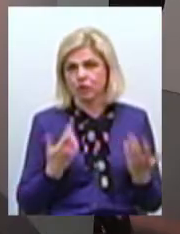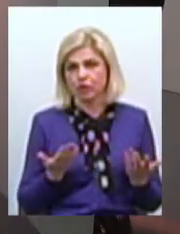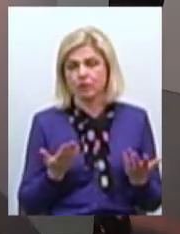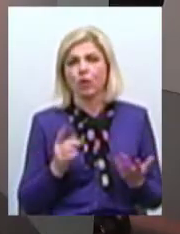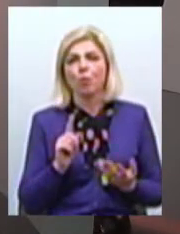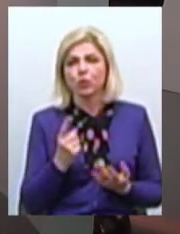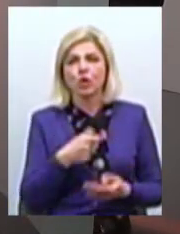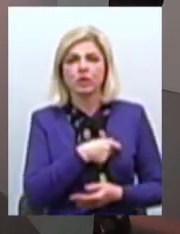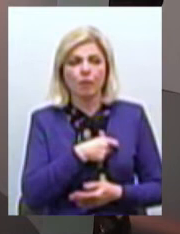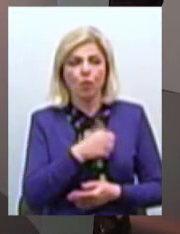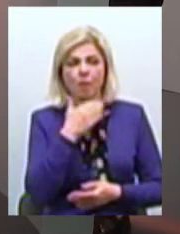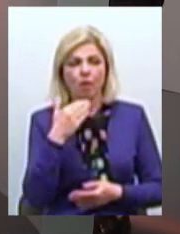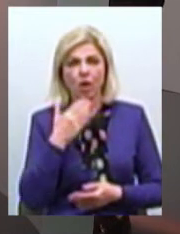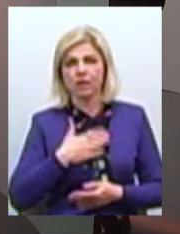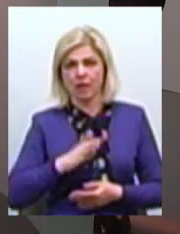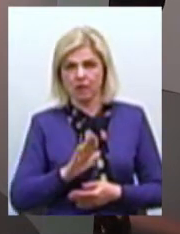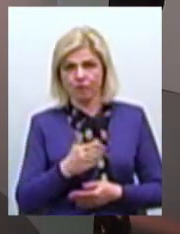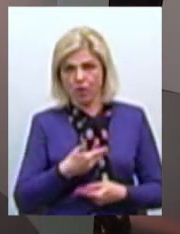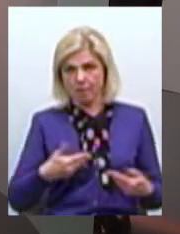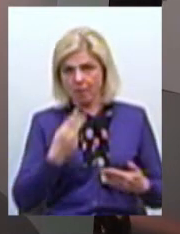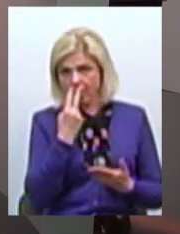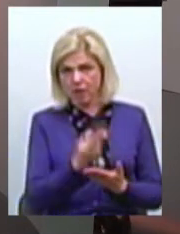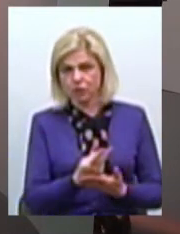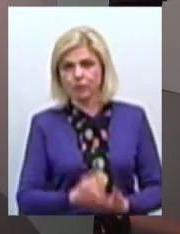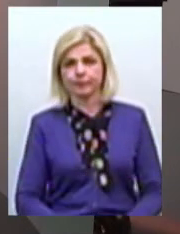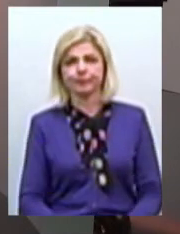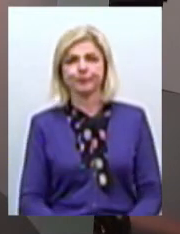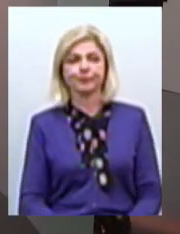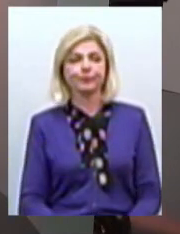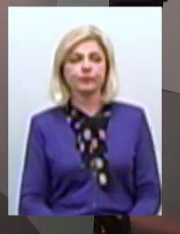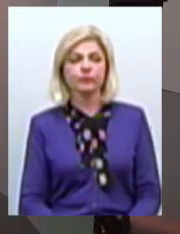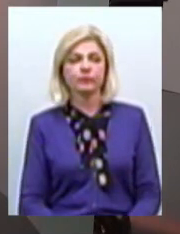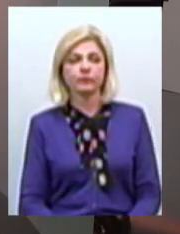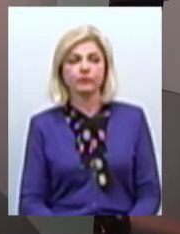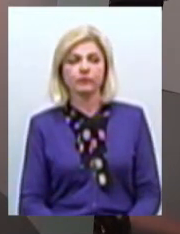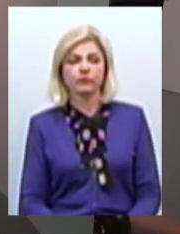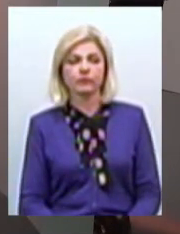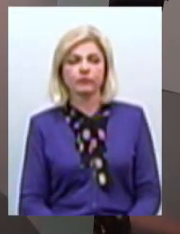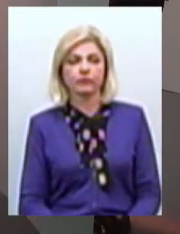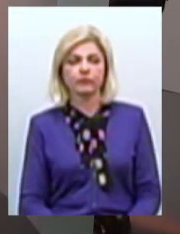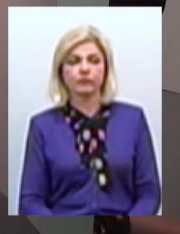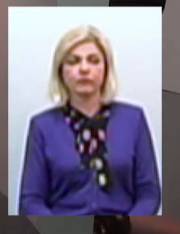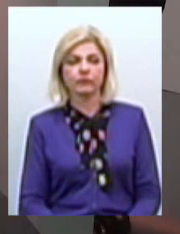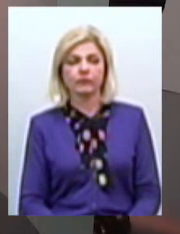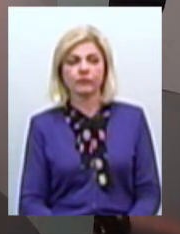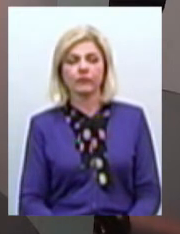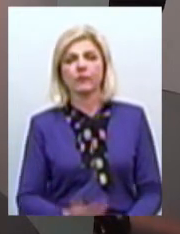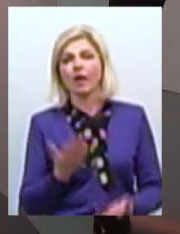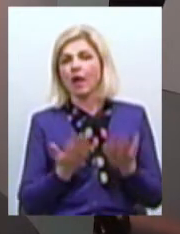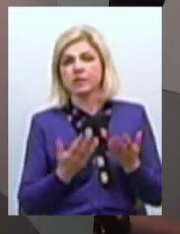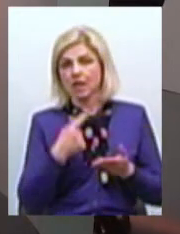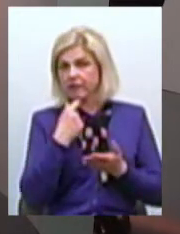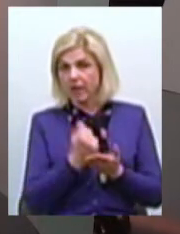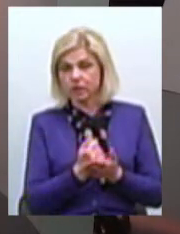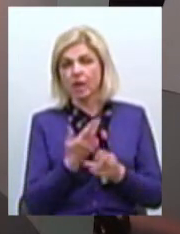депутати багато незадоволені? ж бачимо це Я хочу прокоментувати, якщо це питання, якщо це не ствердження, то